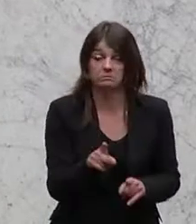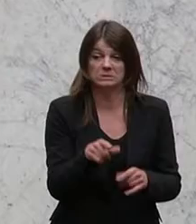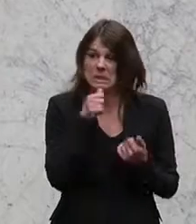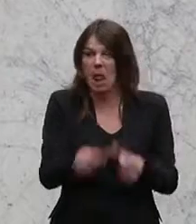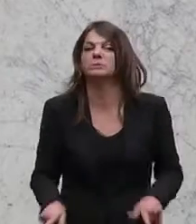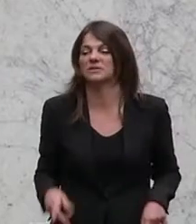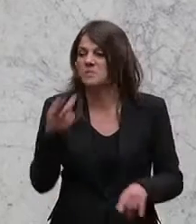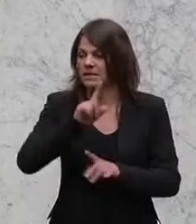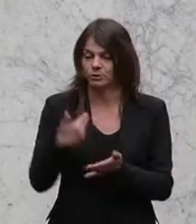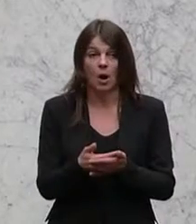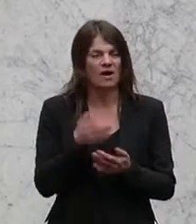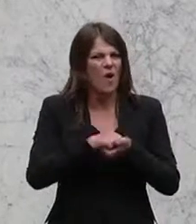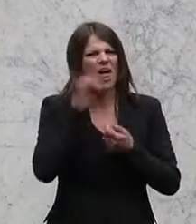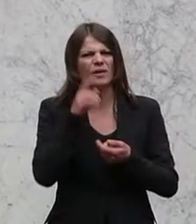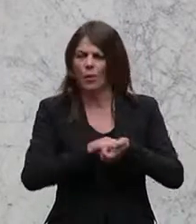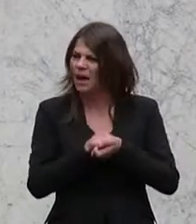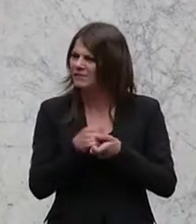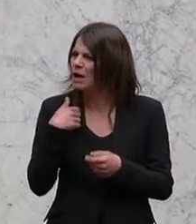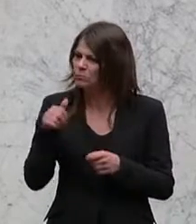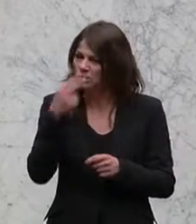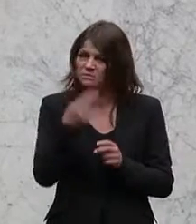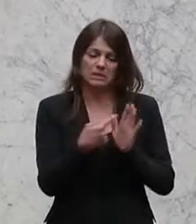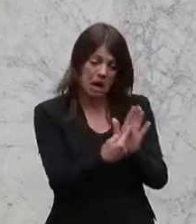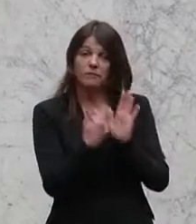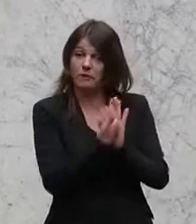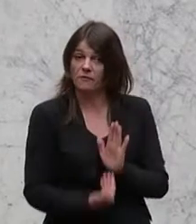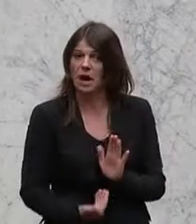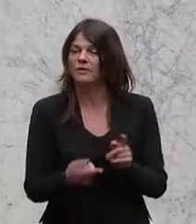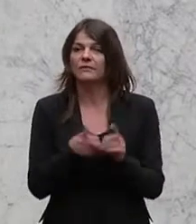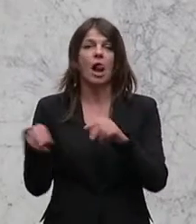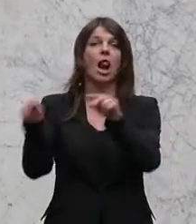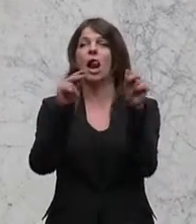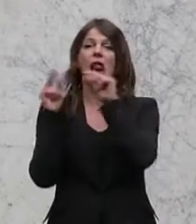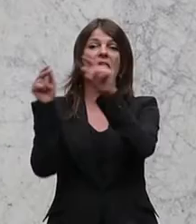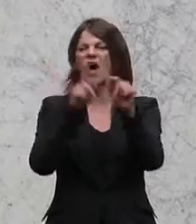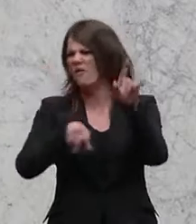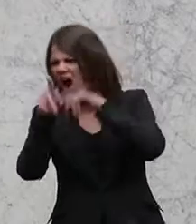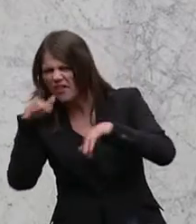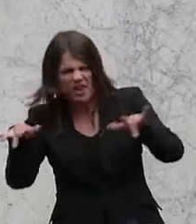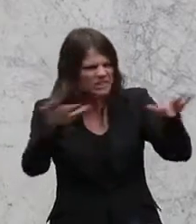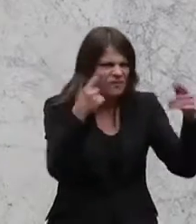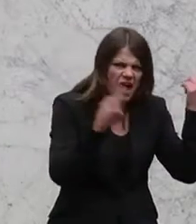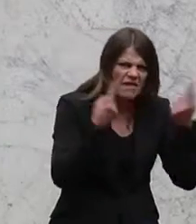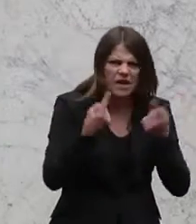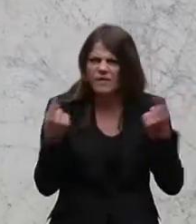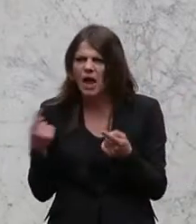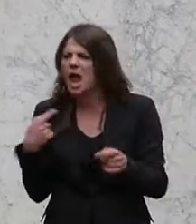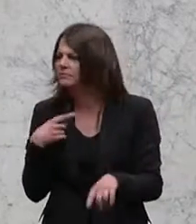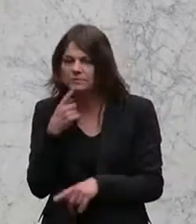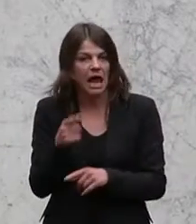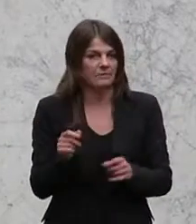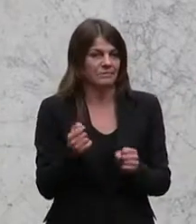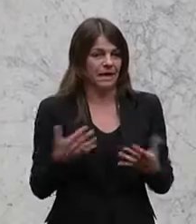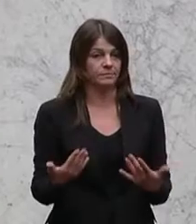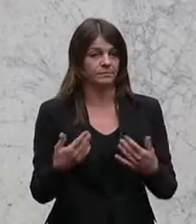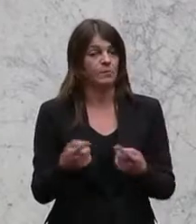Kolleginnen und Kollegen, wir müssen einfach über die Fakten reden. Es hat überhaupt keinen Sinn, da über Nebulos zu verdächtigen oder irgendwen anzubringen. Und